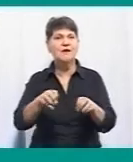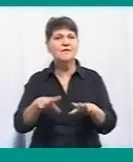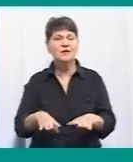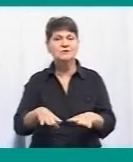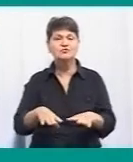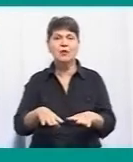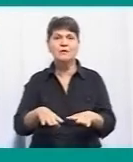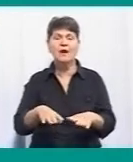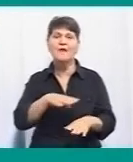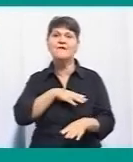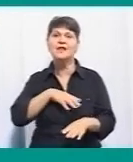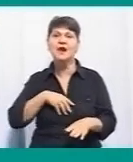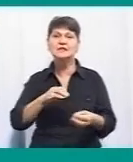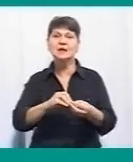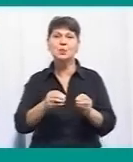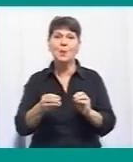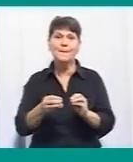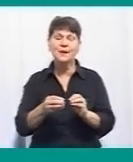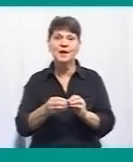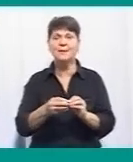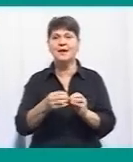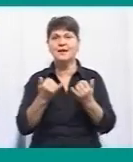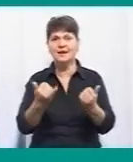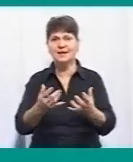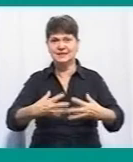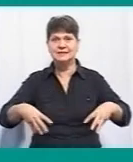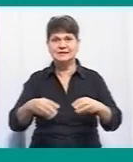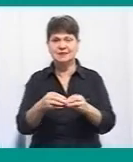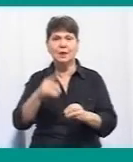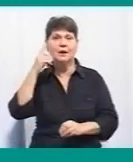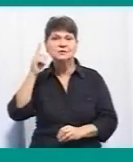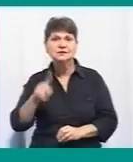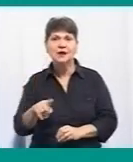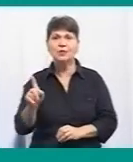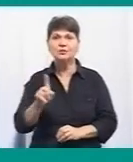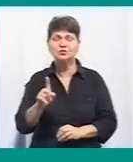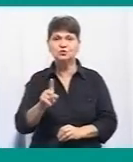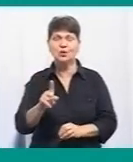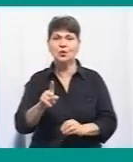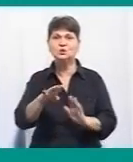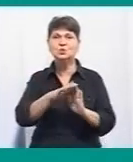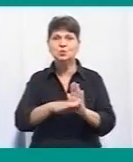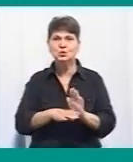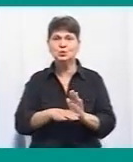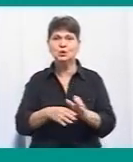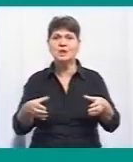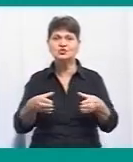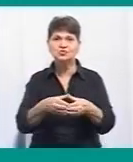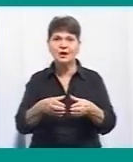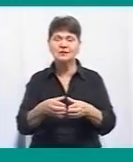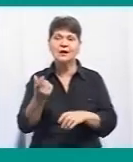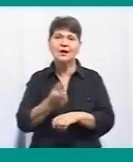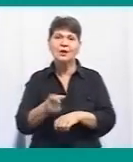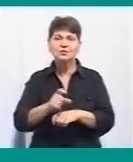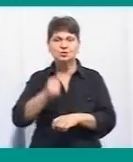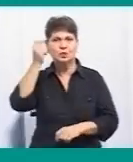певних ветеранських проблем, для члени їх родин. Бо знаю, що і структура, і штат дуже